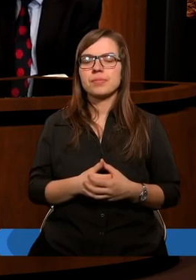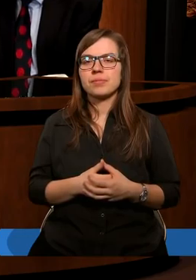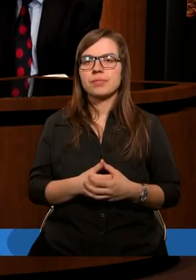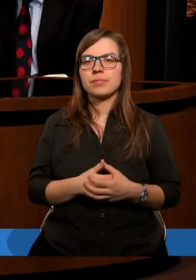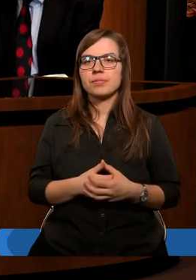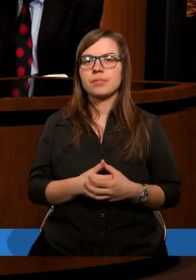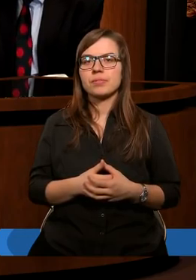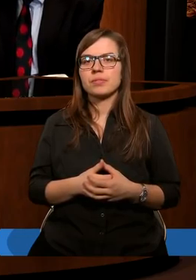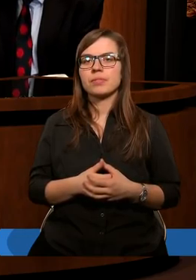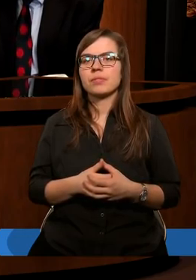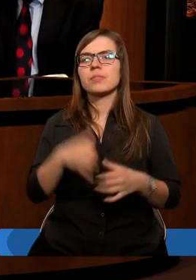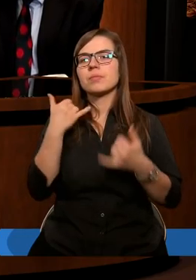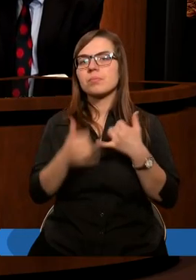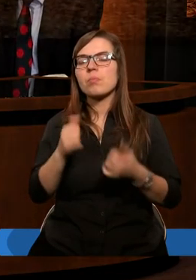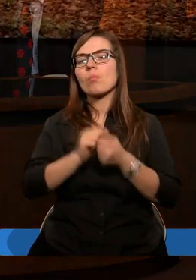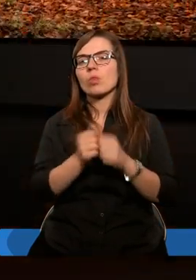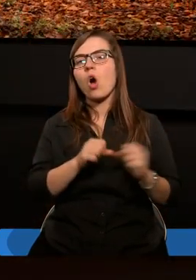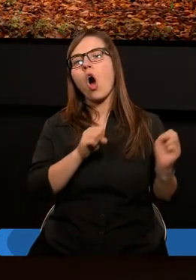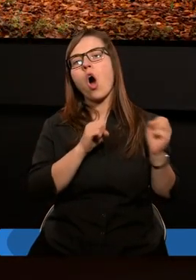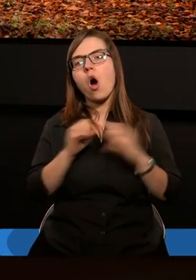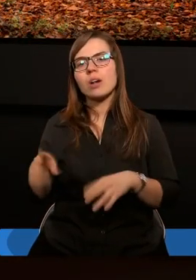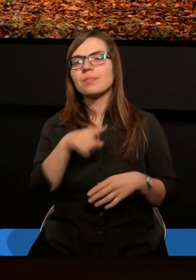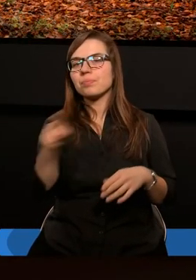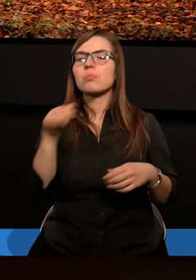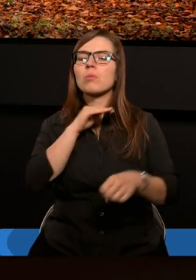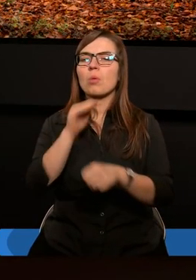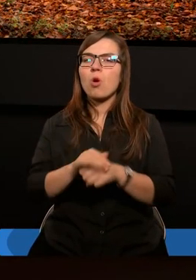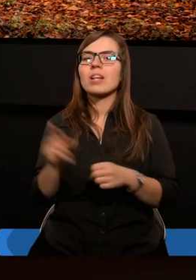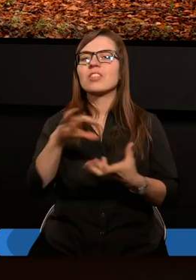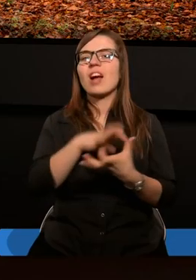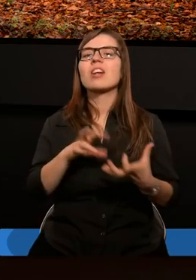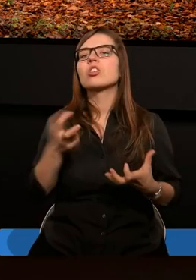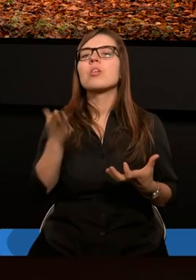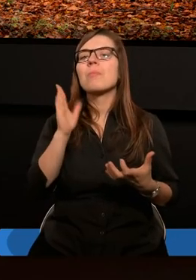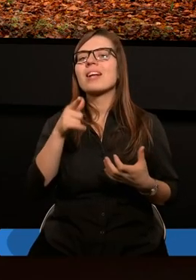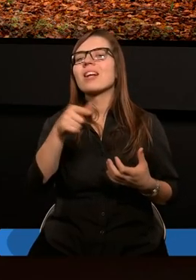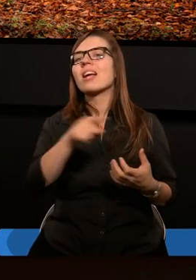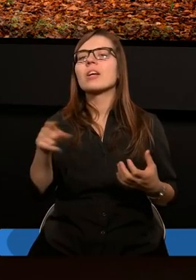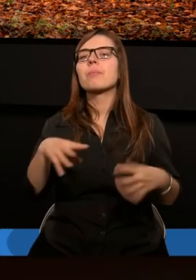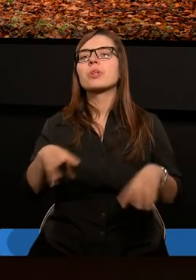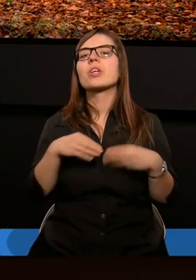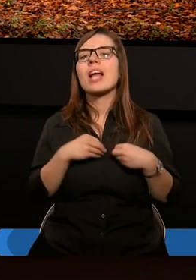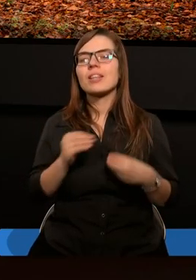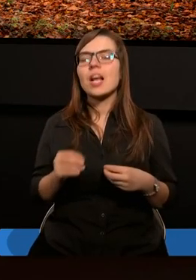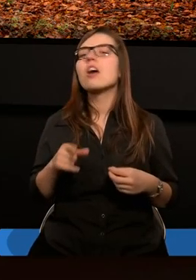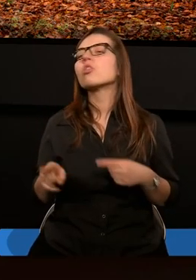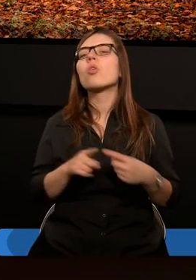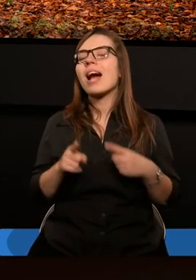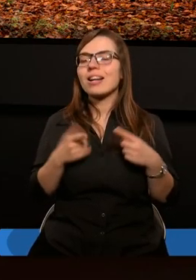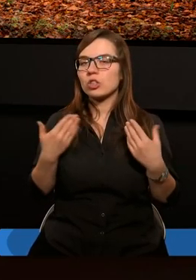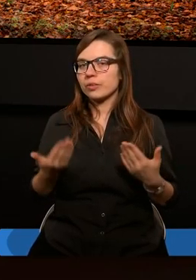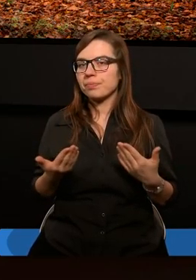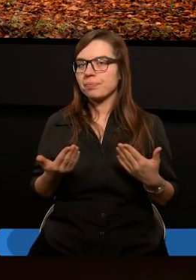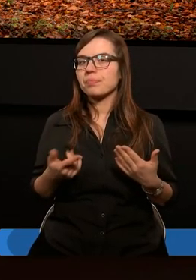że jeśli bowiem odrzucenie jest ich pojednaniem świata, czym będzie ich przyjęcie? Czyli